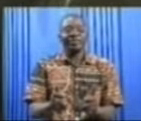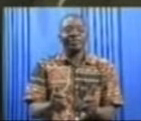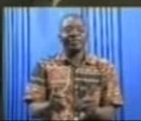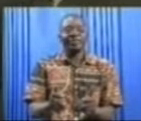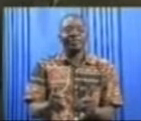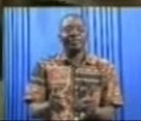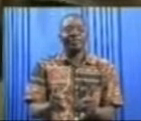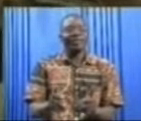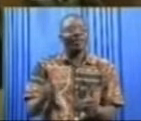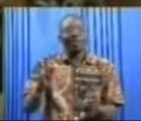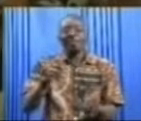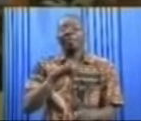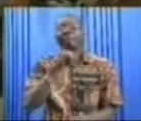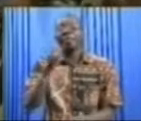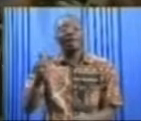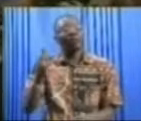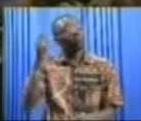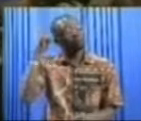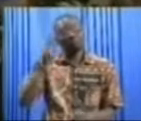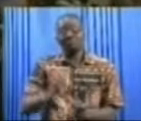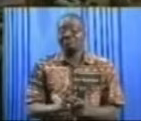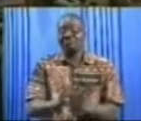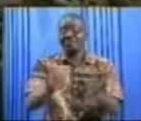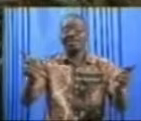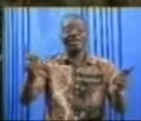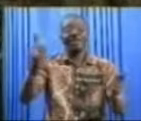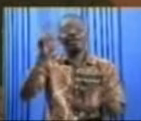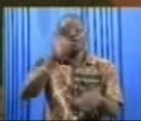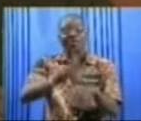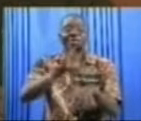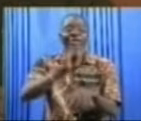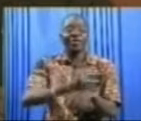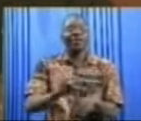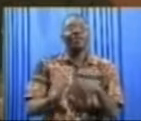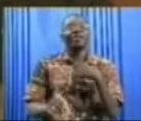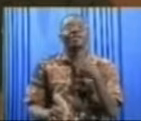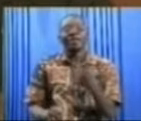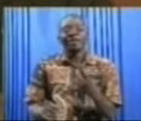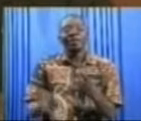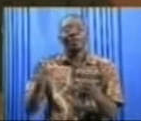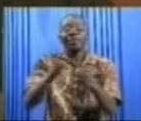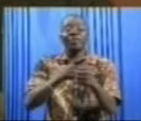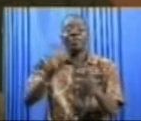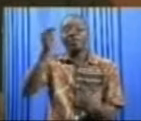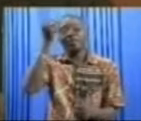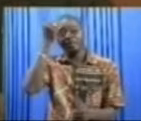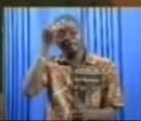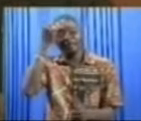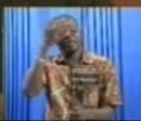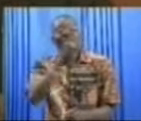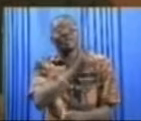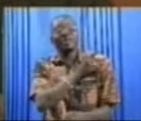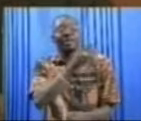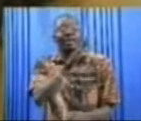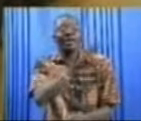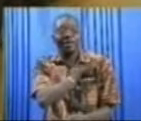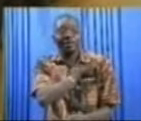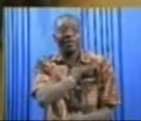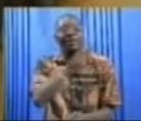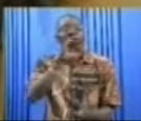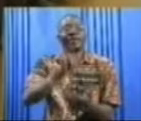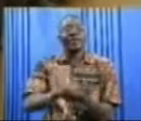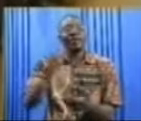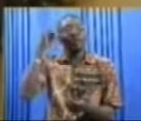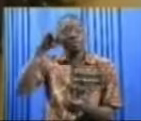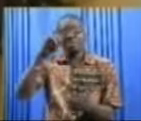Pas d'amnistie générale en Côte d'Ivoire, affirme le premier ministre. Pour Daniel Cablan d'Incan, les amnisties s'étaient